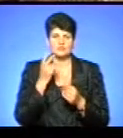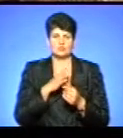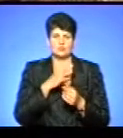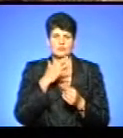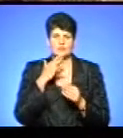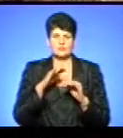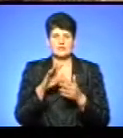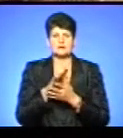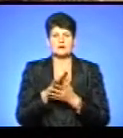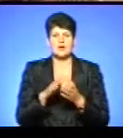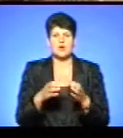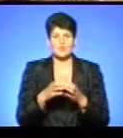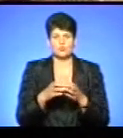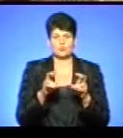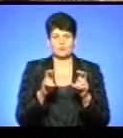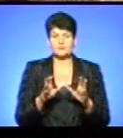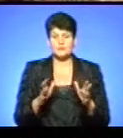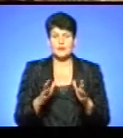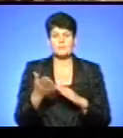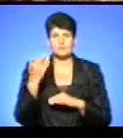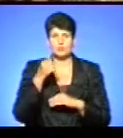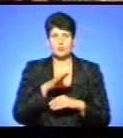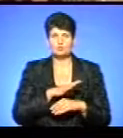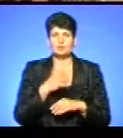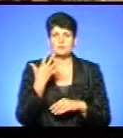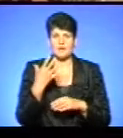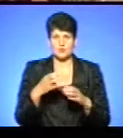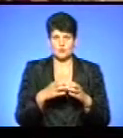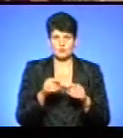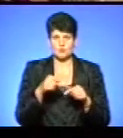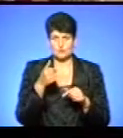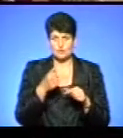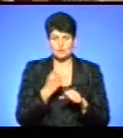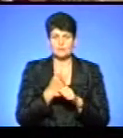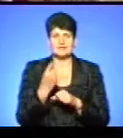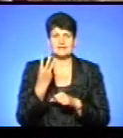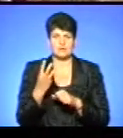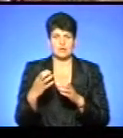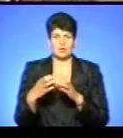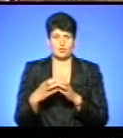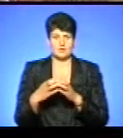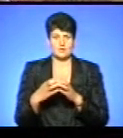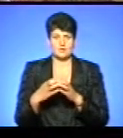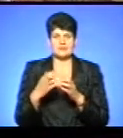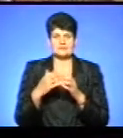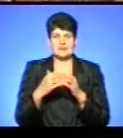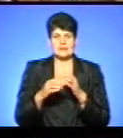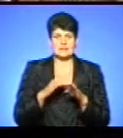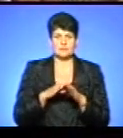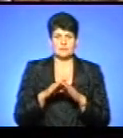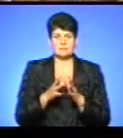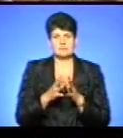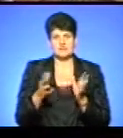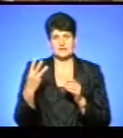групу. Минулого року ми мали п'ять групи. Цього року ми сформували три групи. Середня наповнювалася десь поза